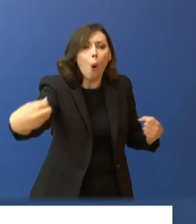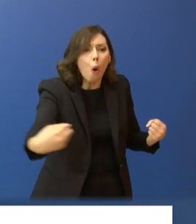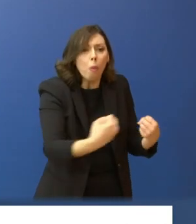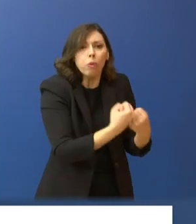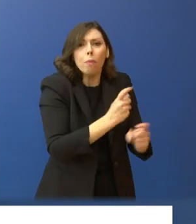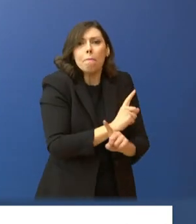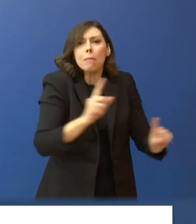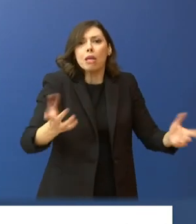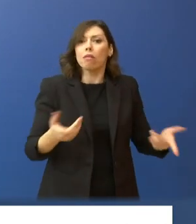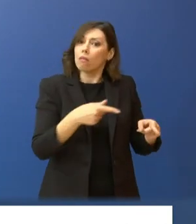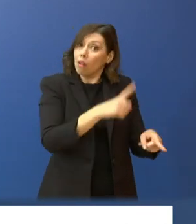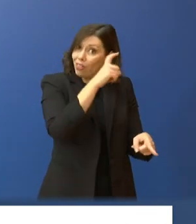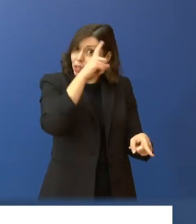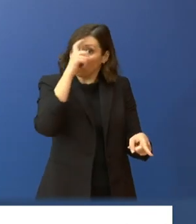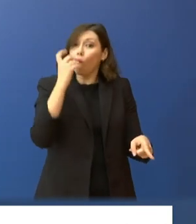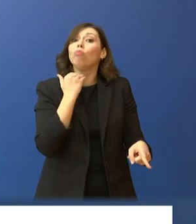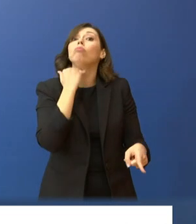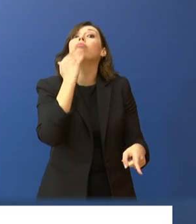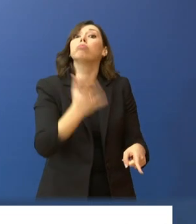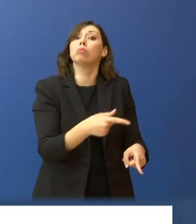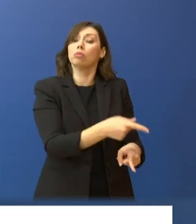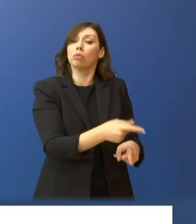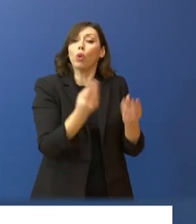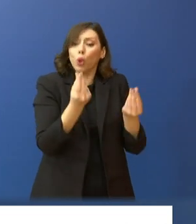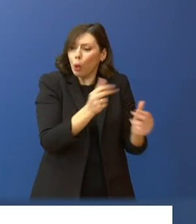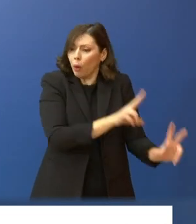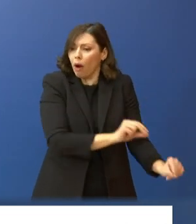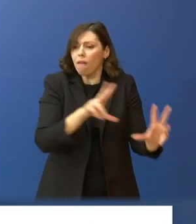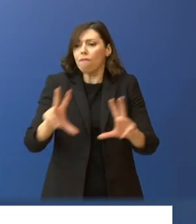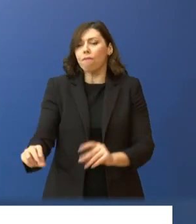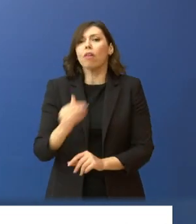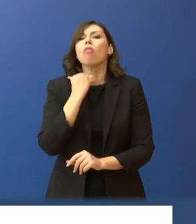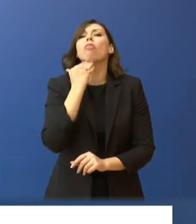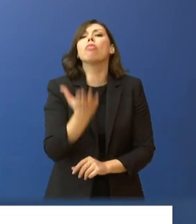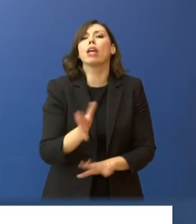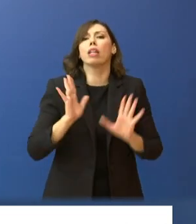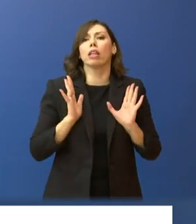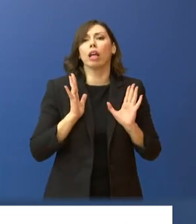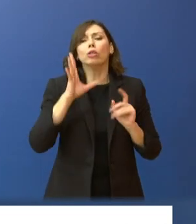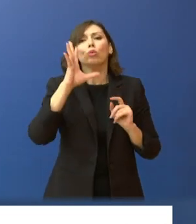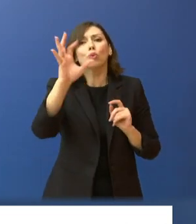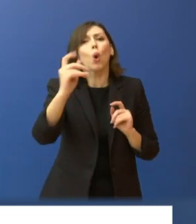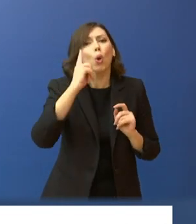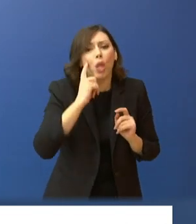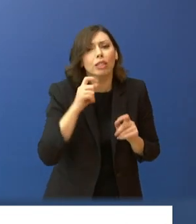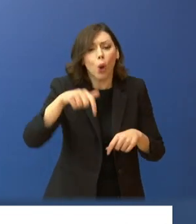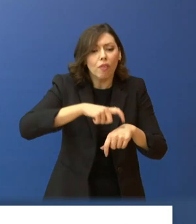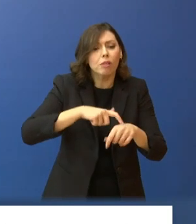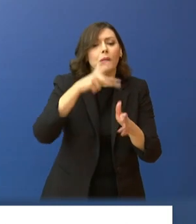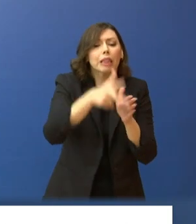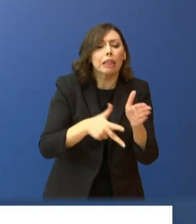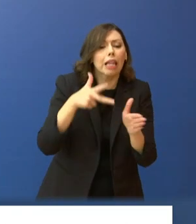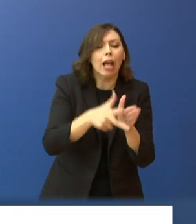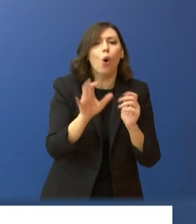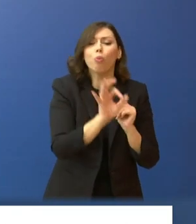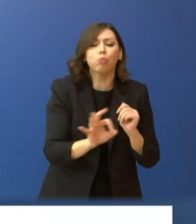παρακολουθούνται αυτές τα δρομολόγια, ώστε να μην υπάρχει κίνδυνος και να έχουμε μεγαλύτερη